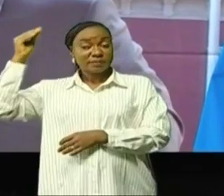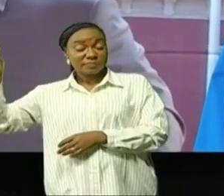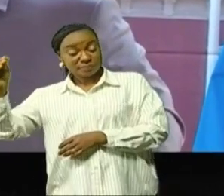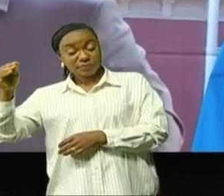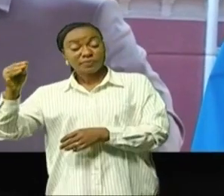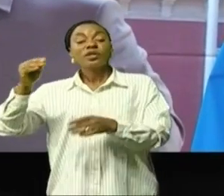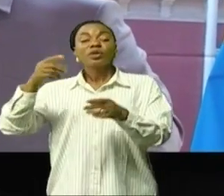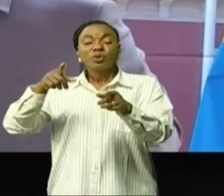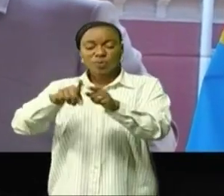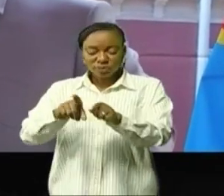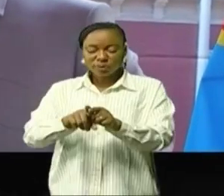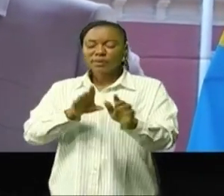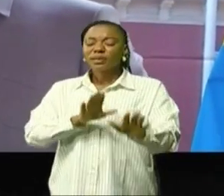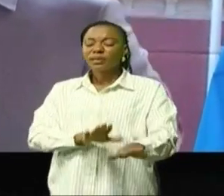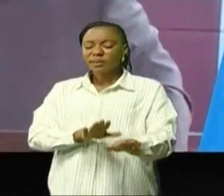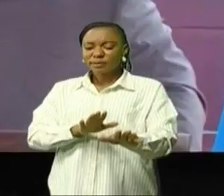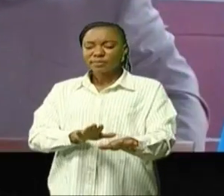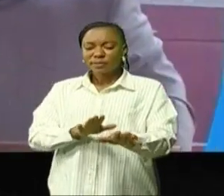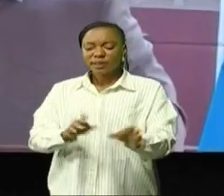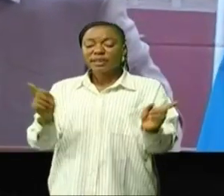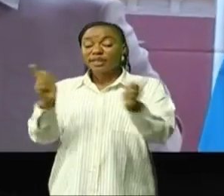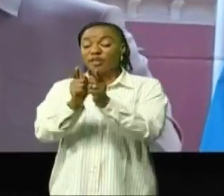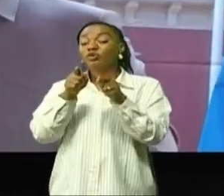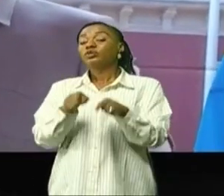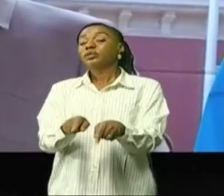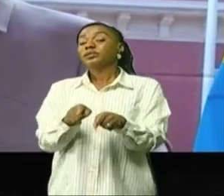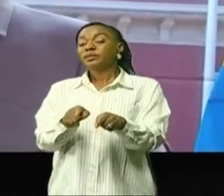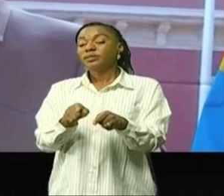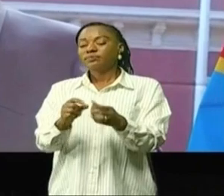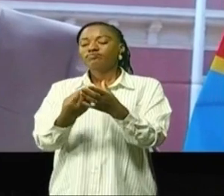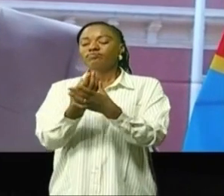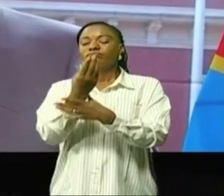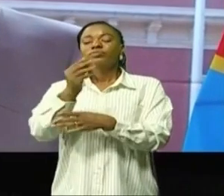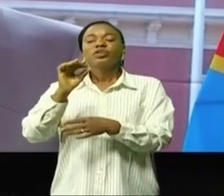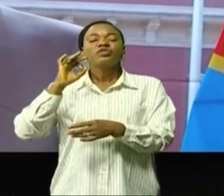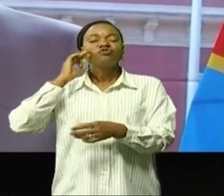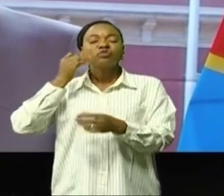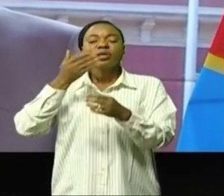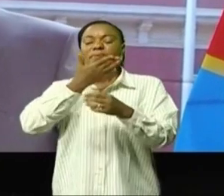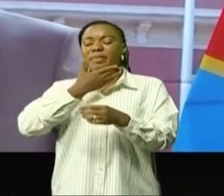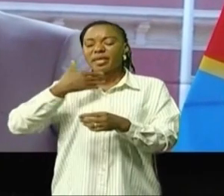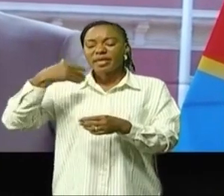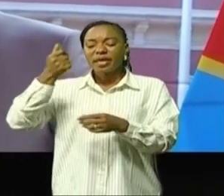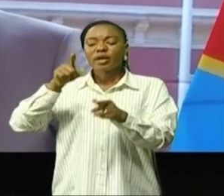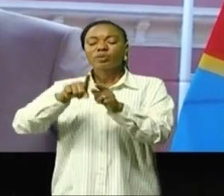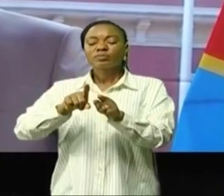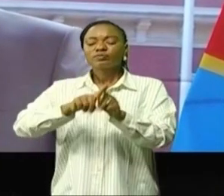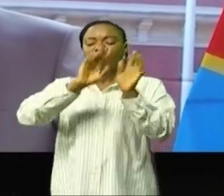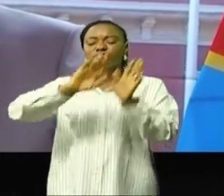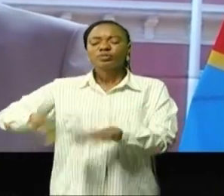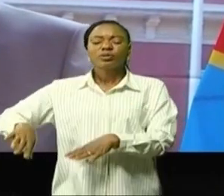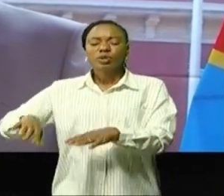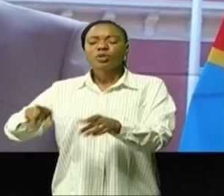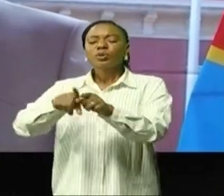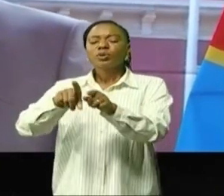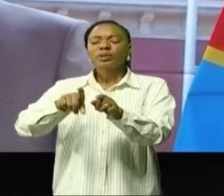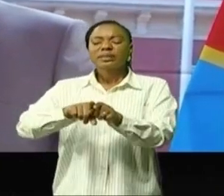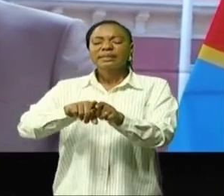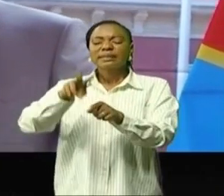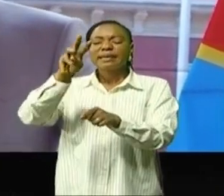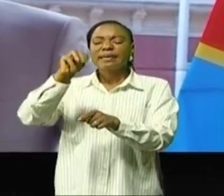'attends de ce processus qu'il apporte le cessez-le-feu immédiat et le retrait